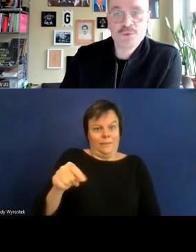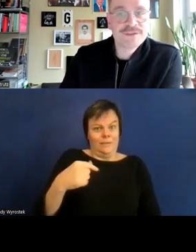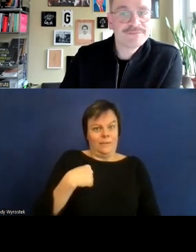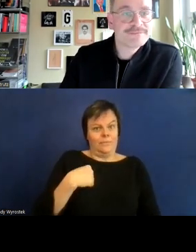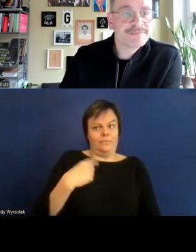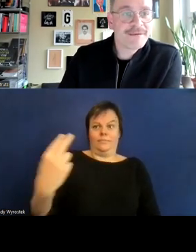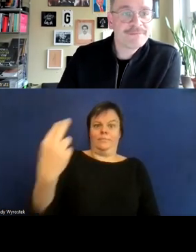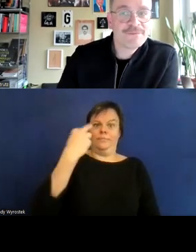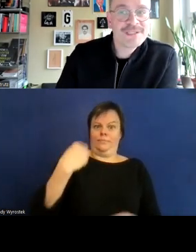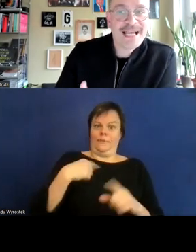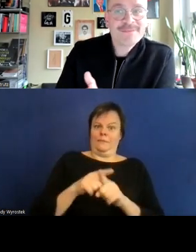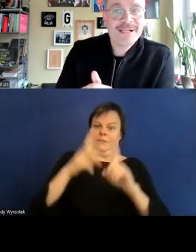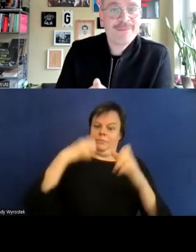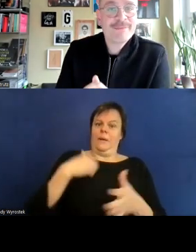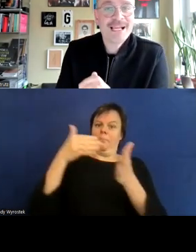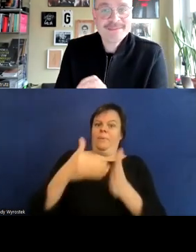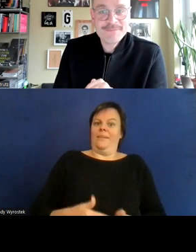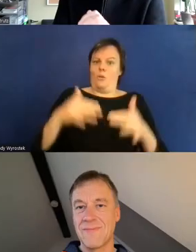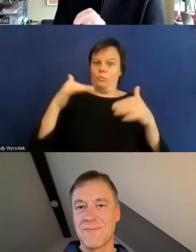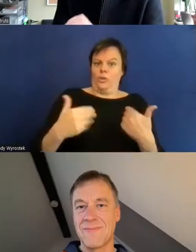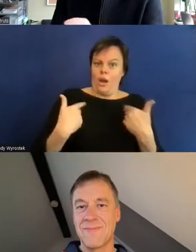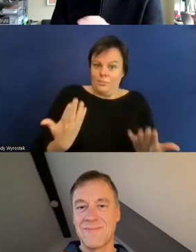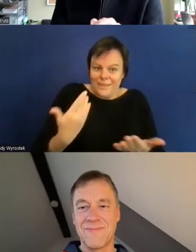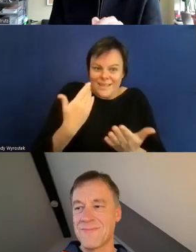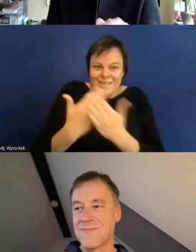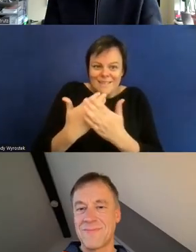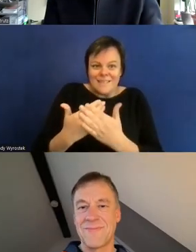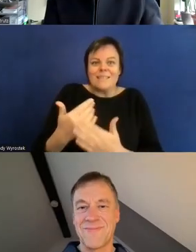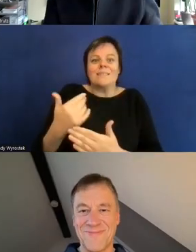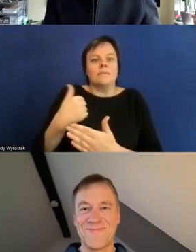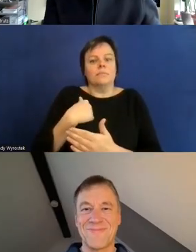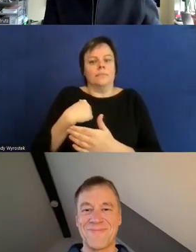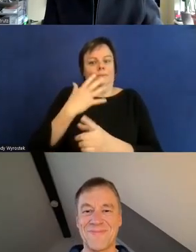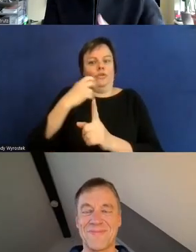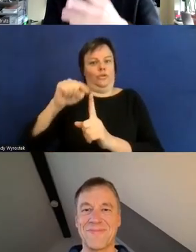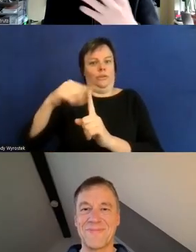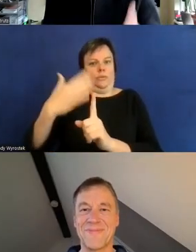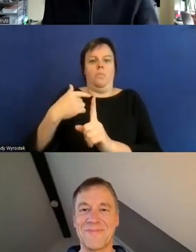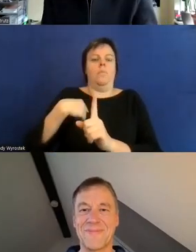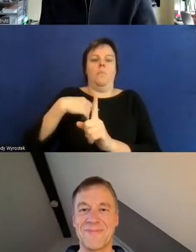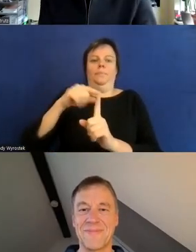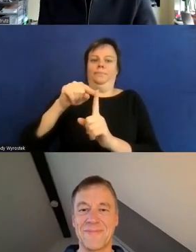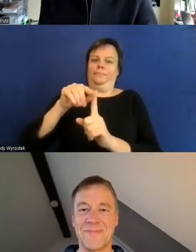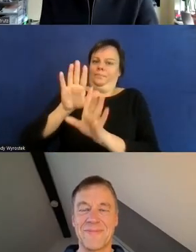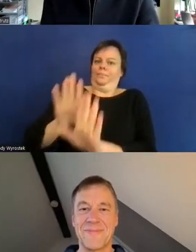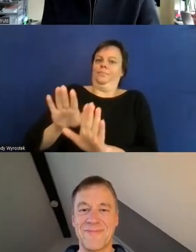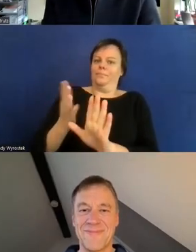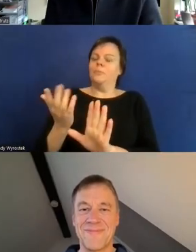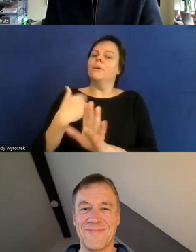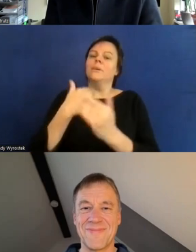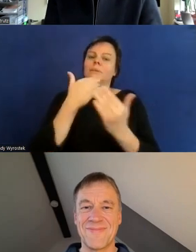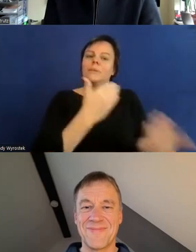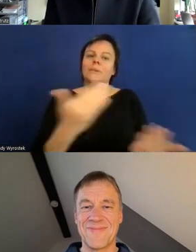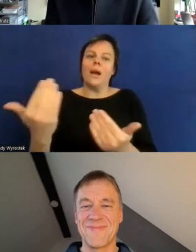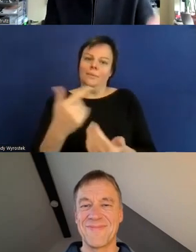gut dann würde ich es erstmal dabei belassen und mich bedanken und ihnen anbieten dass sie Fragen stellen können